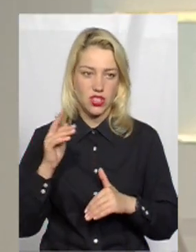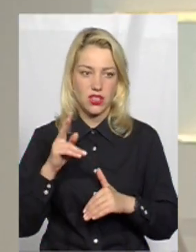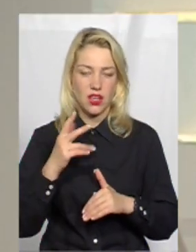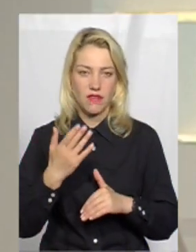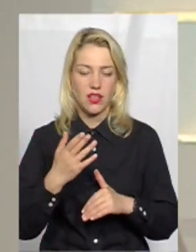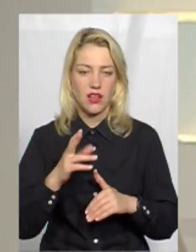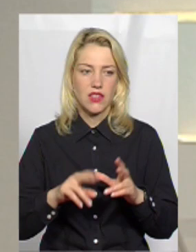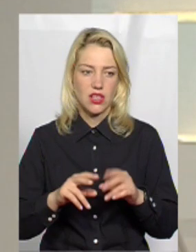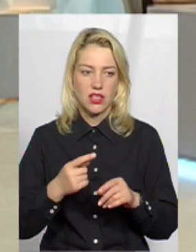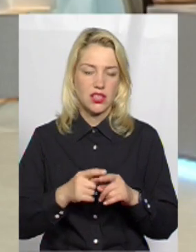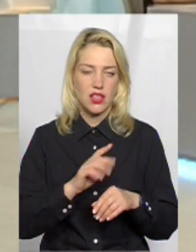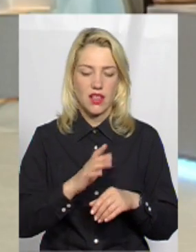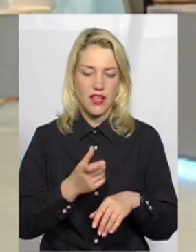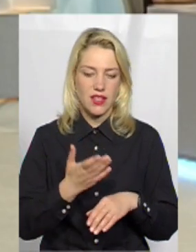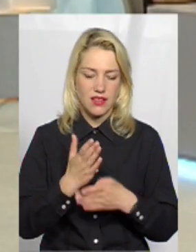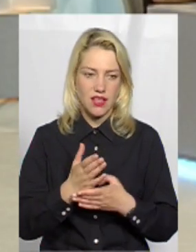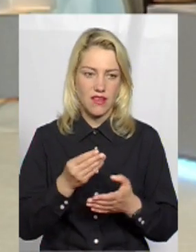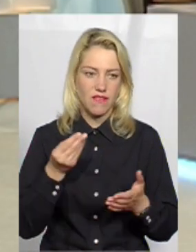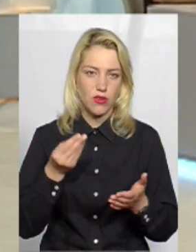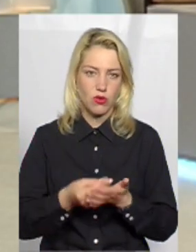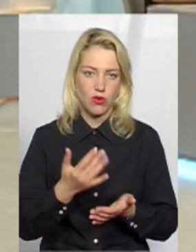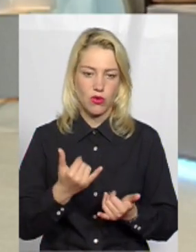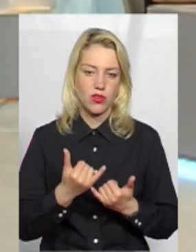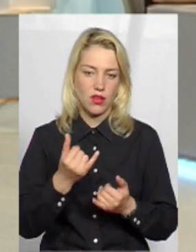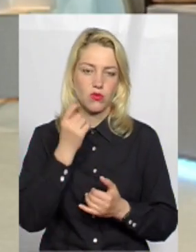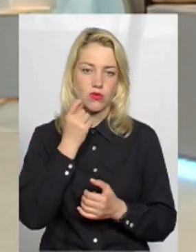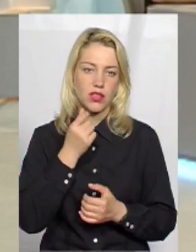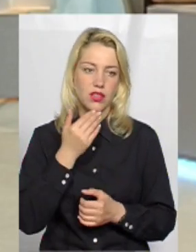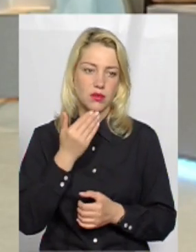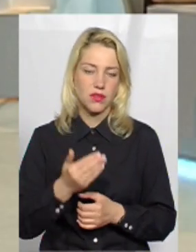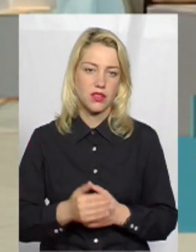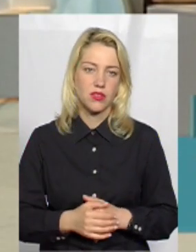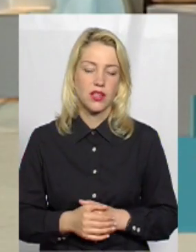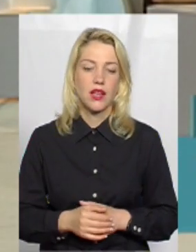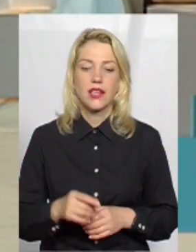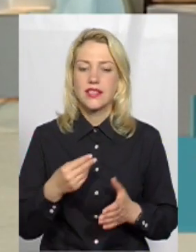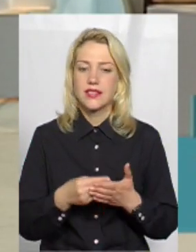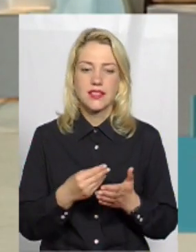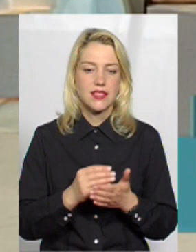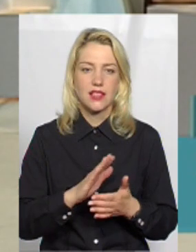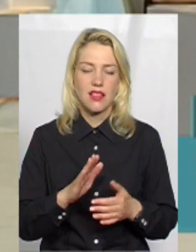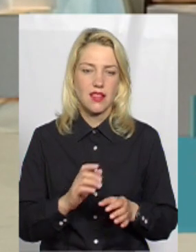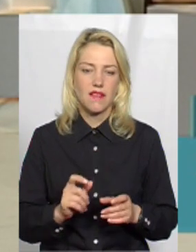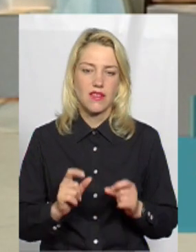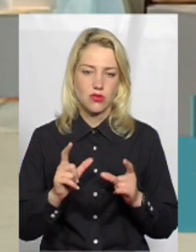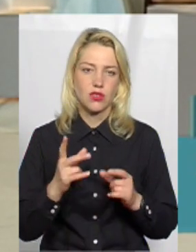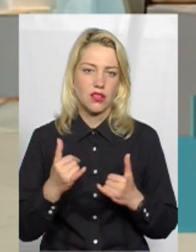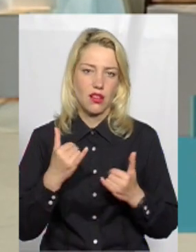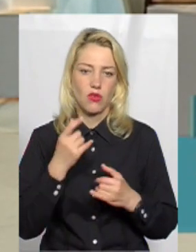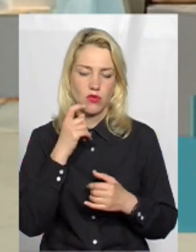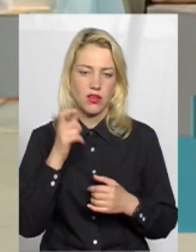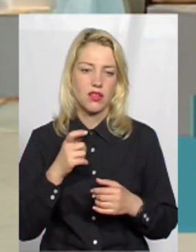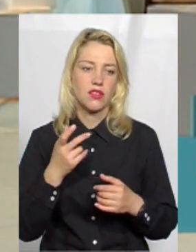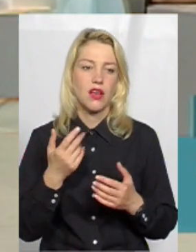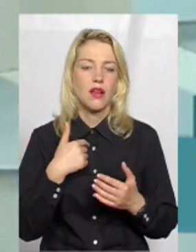гадаю, такі ціни не дуже високі для України? Просто ваша думка. Ну, ціни, насправді, не високі для України. Питання в тому, що українці